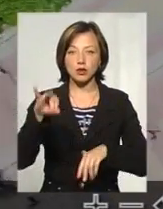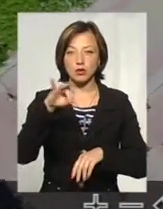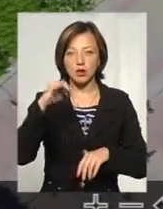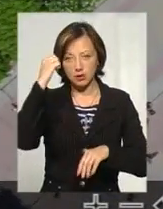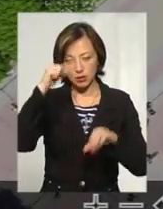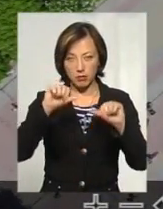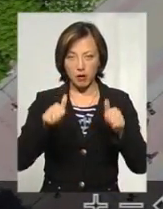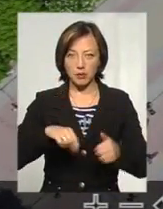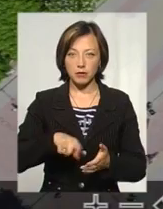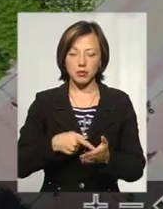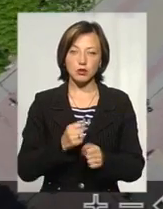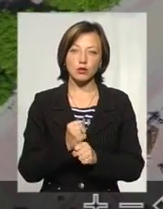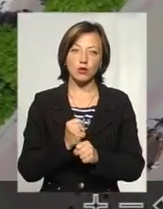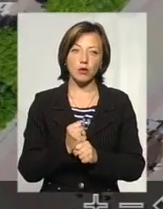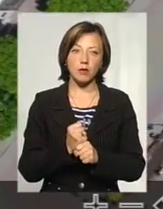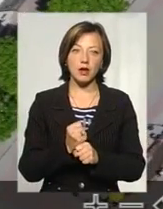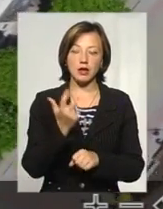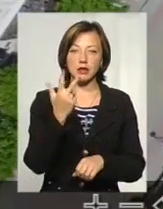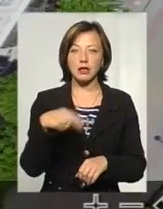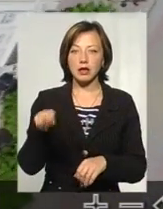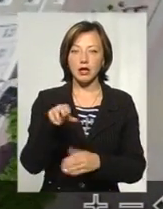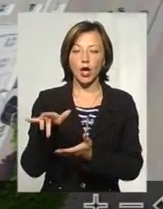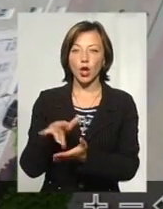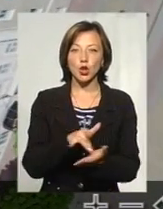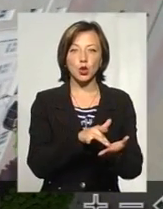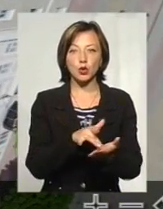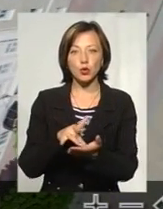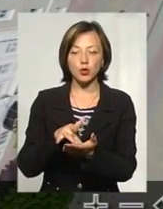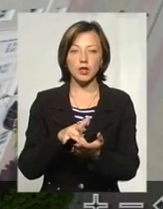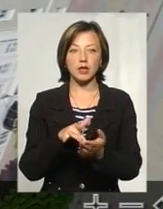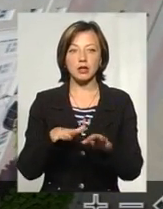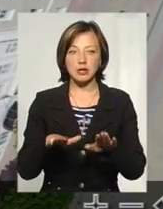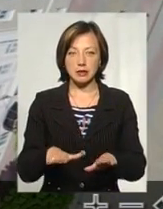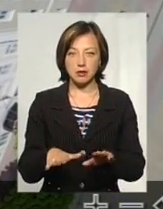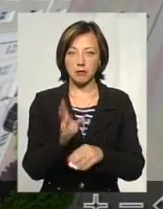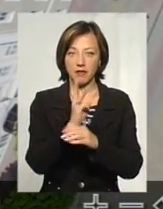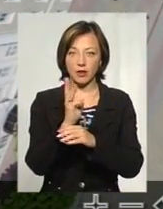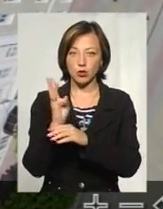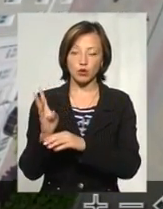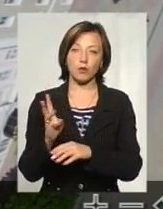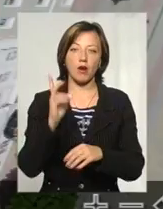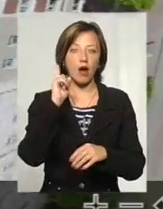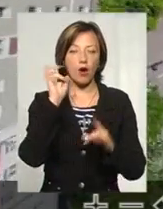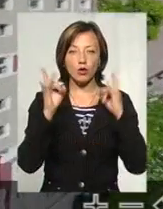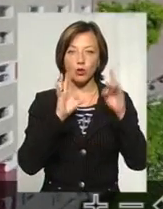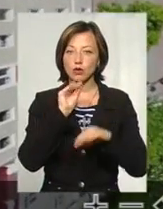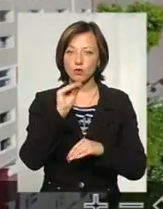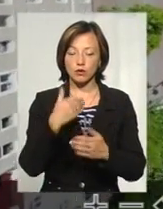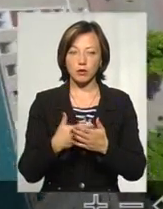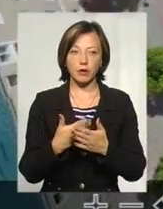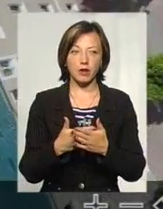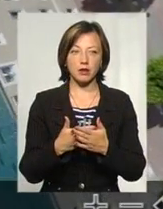'ятник міста. Зробимо для них віртуальний 3D-тур із землі, з відеозйомкою, аудіозвучуванням, наприклад,